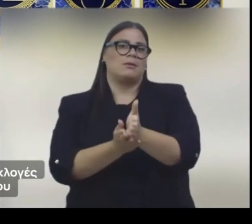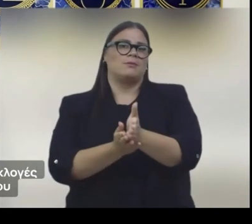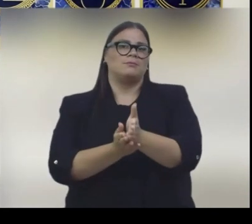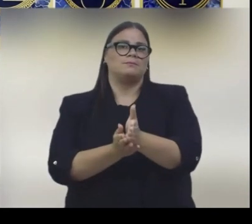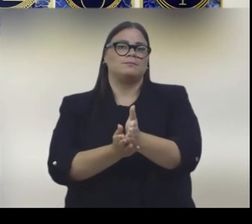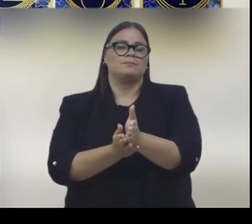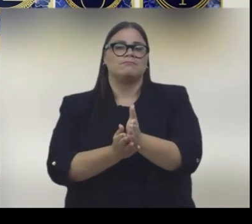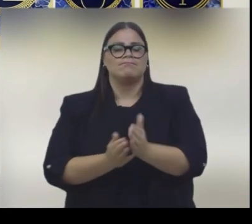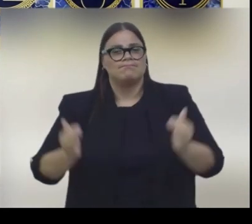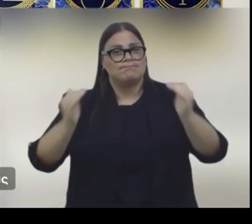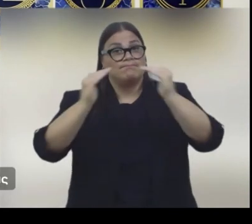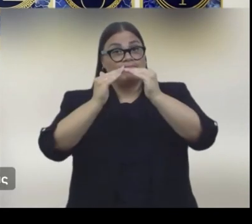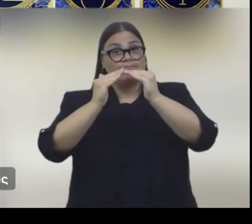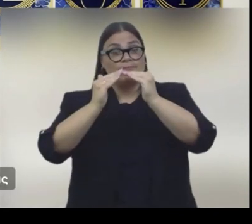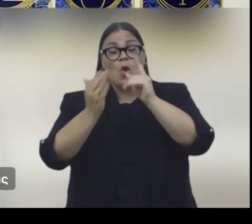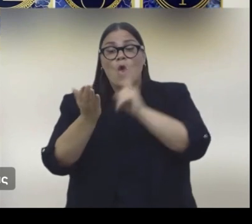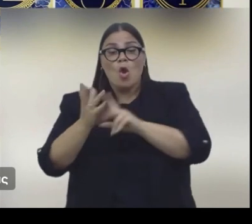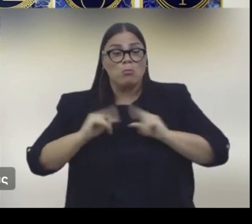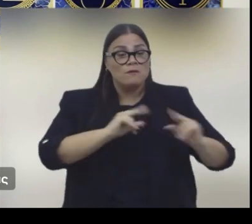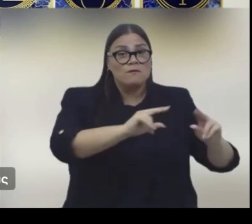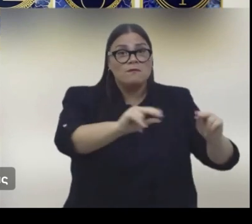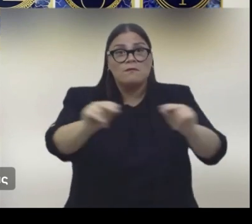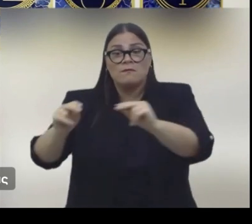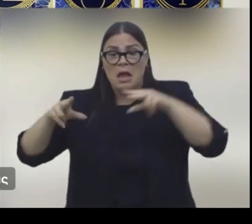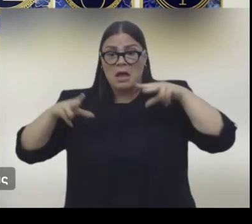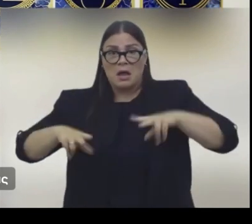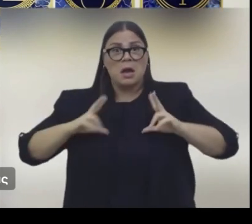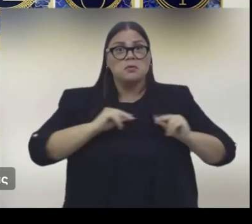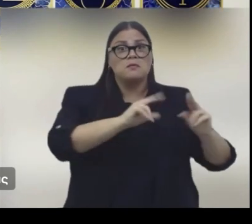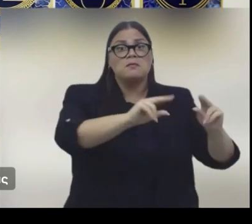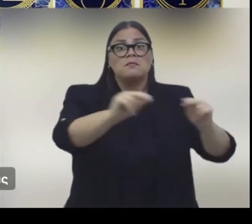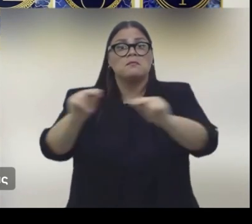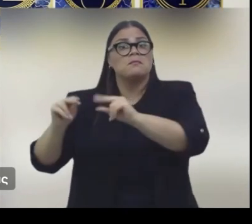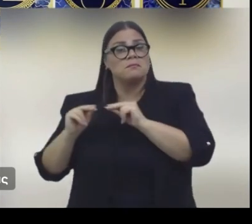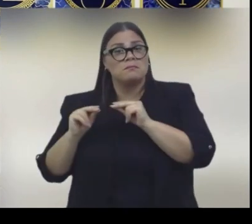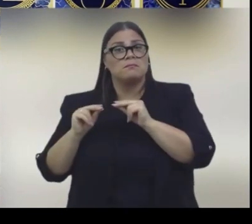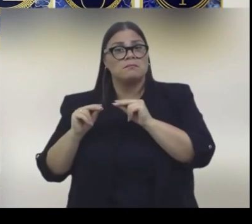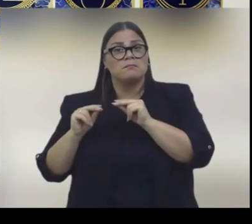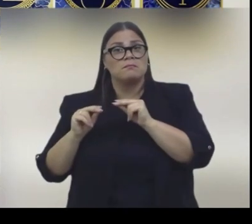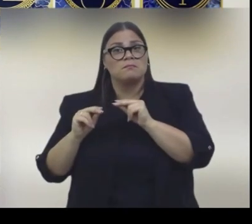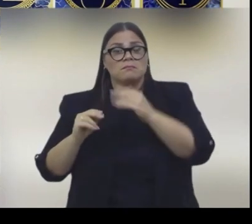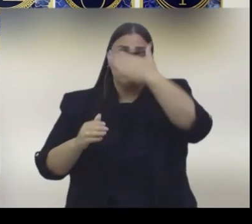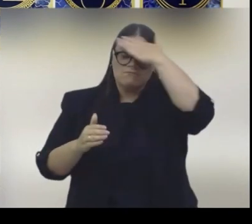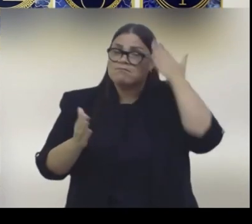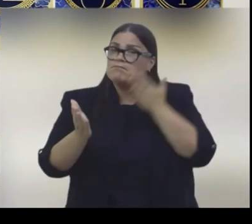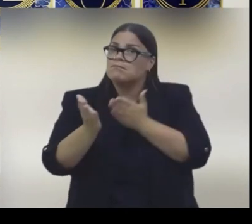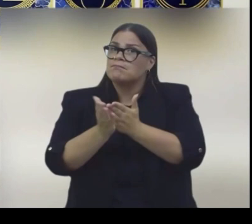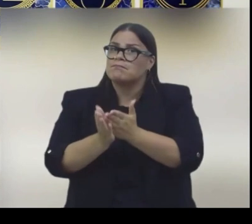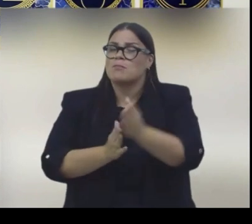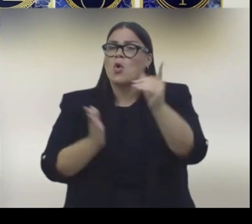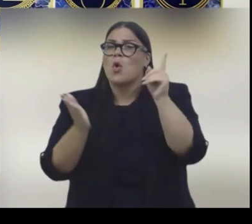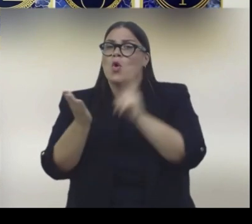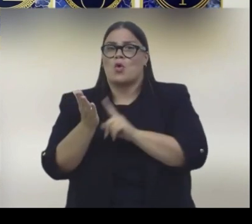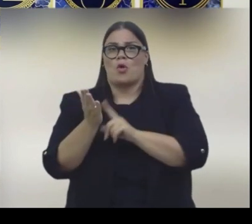αλήθειας του δικαίου, της ισότητας, της ισονομίας, της ισοκρατίας και όλων των αξιών,